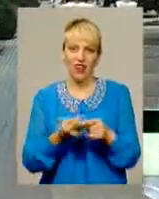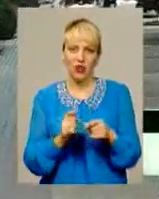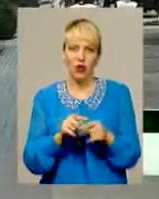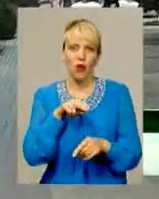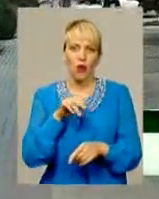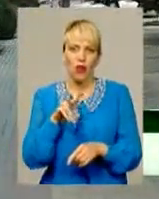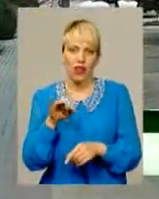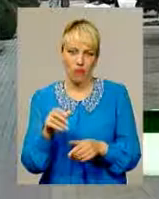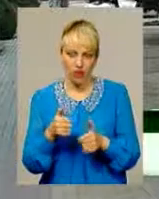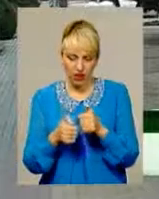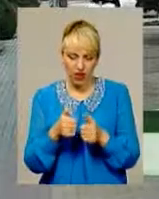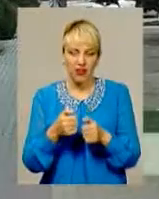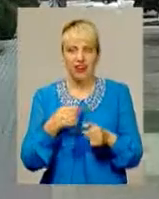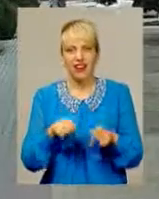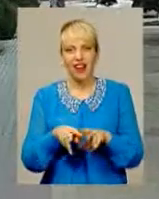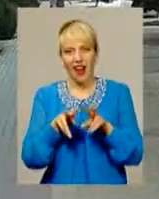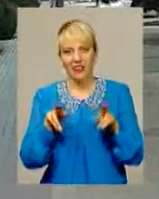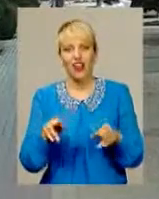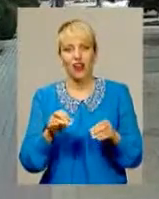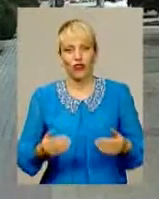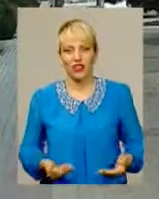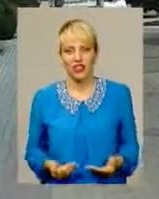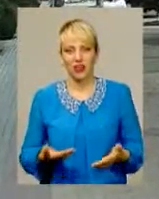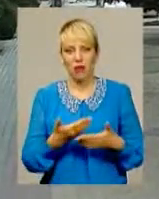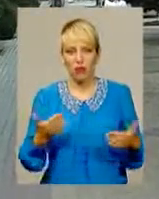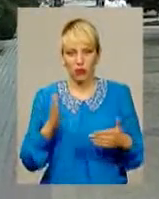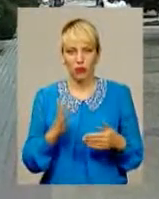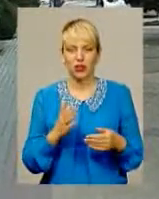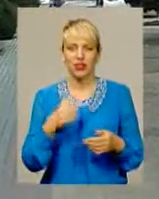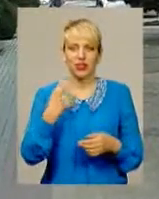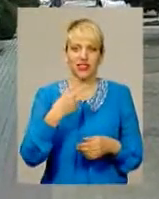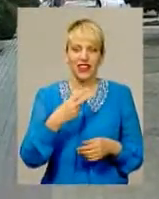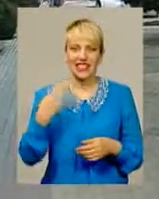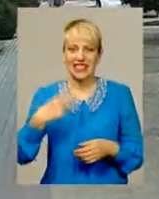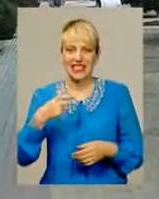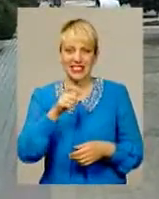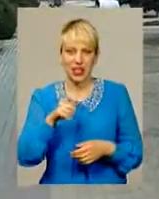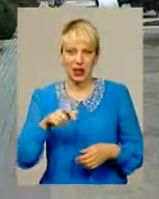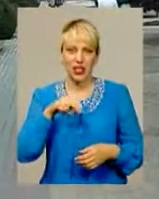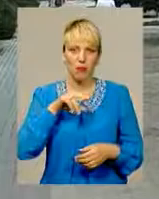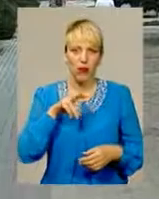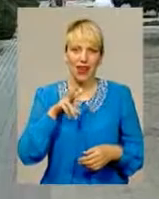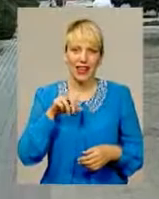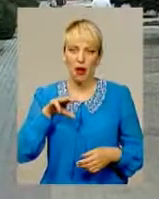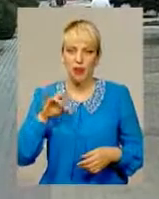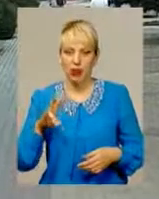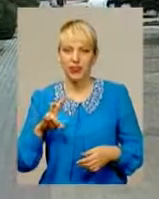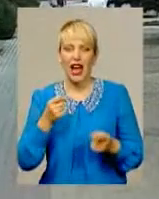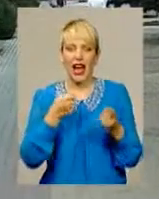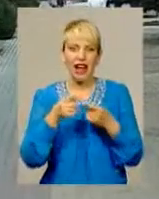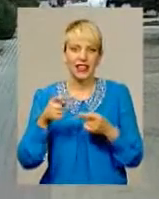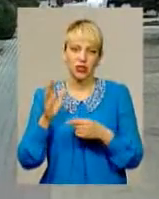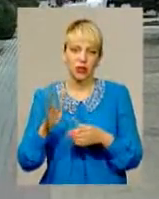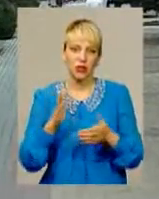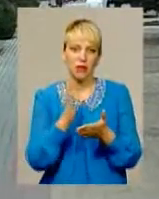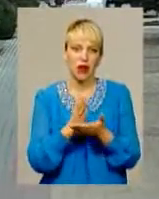вирішили створити аналог, але в реальному житті. Тобто ми запустимо 20-30 людей в костюмах покемонів, а решта буде мати